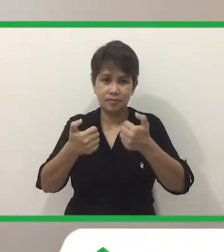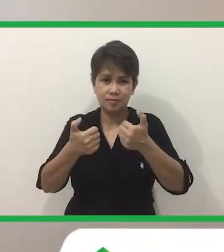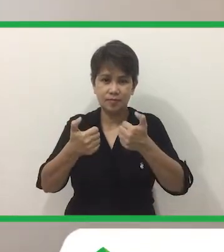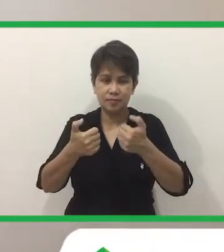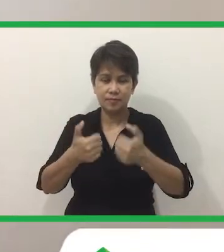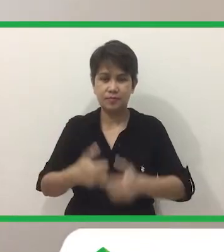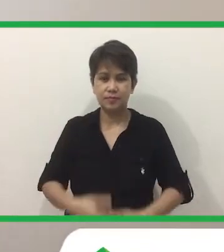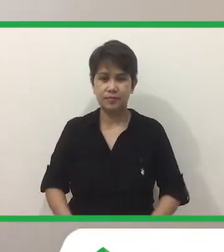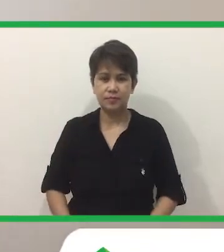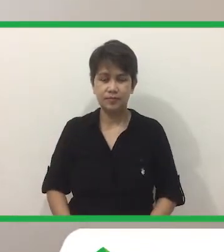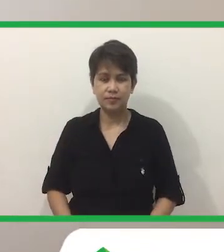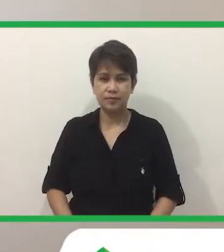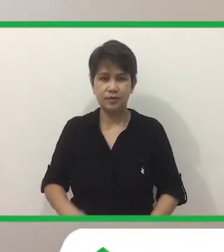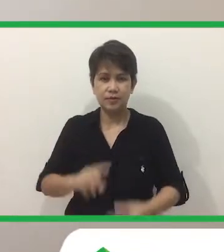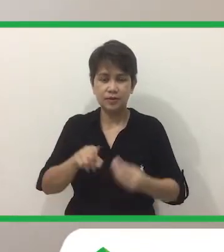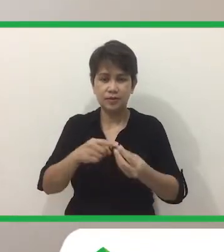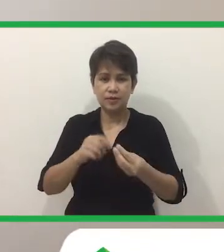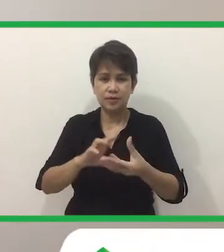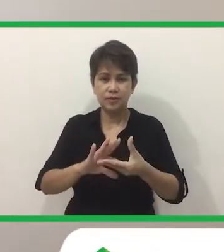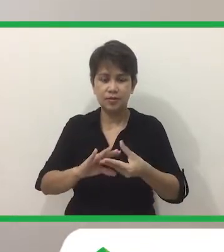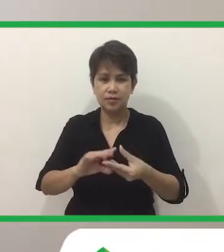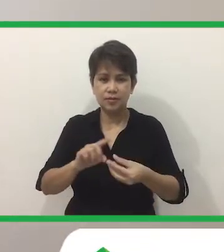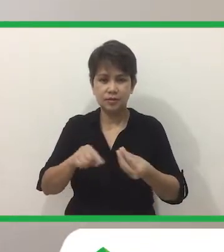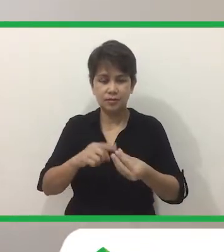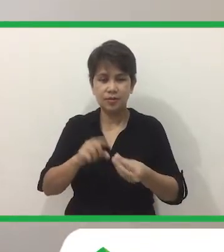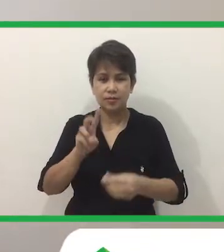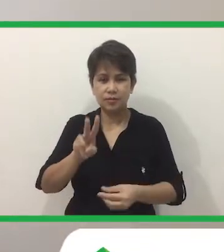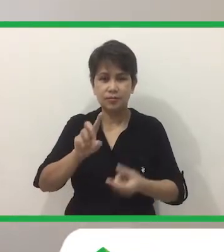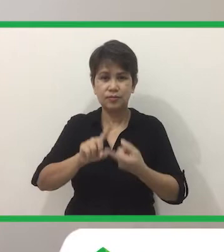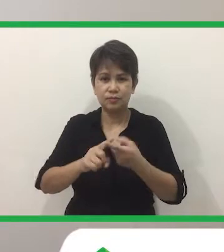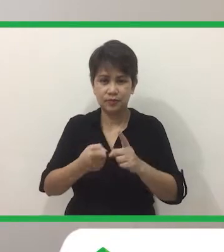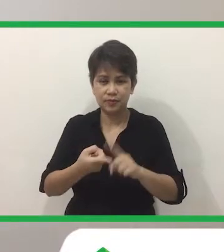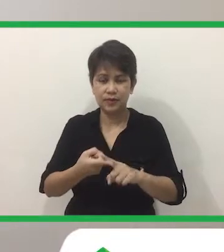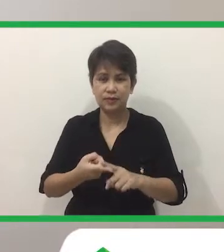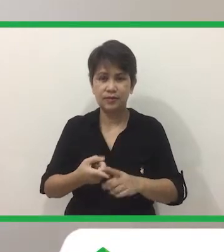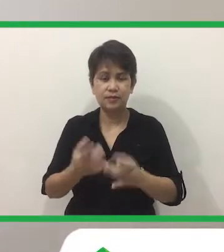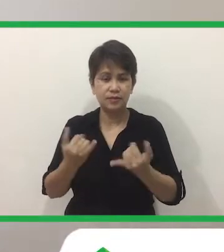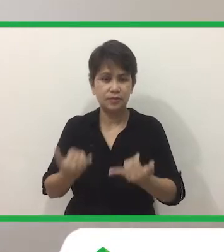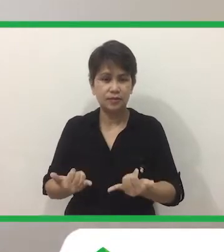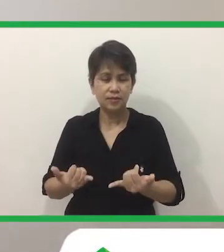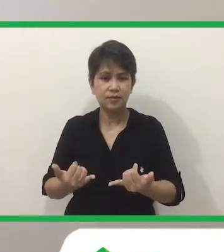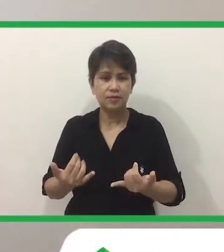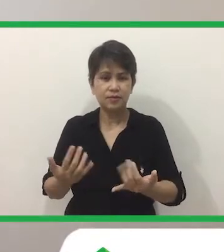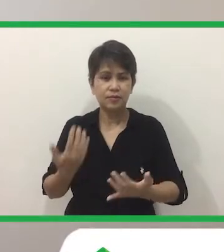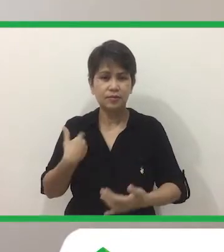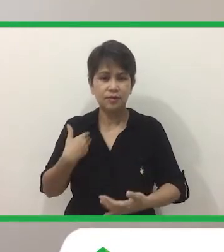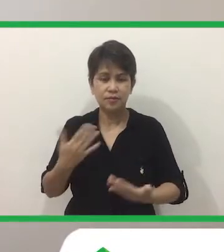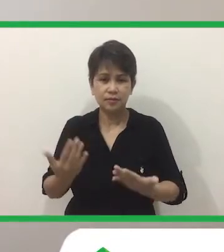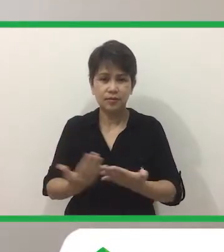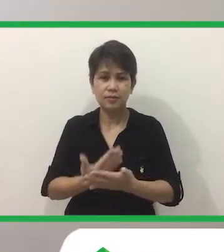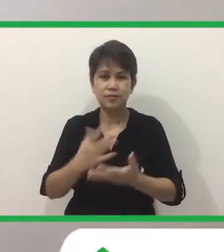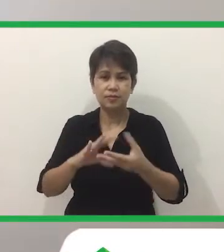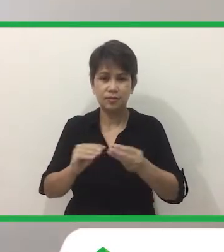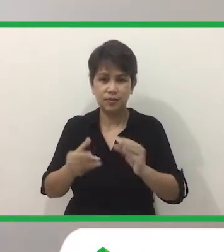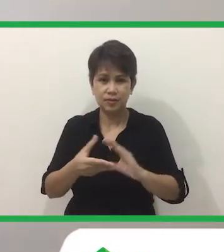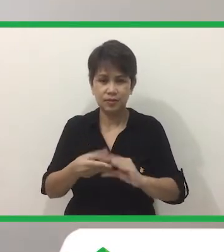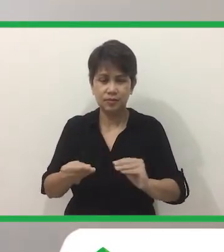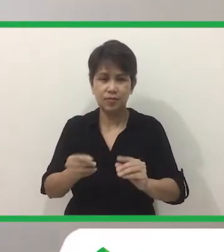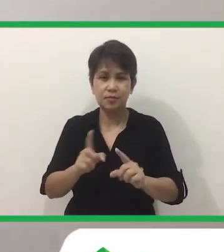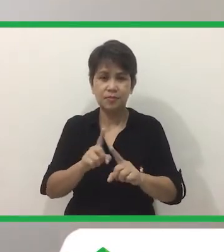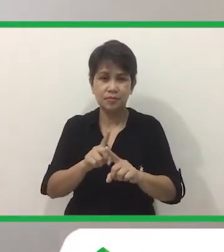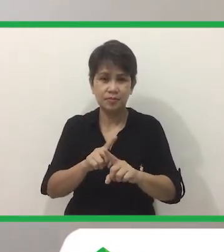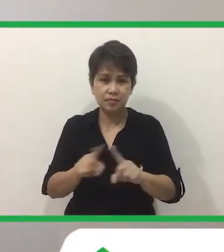Ayan, so, ngayon meron tayo ulit panibagong kwento. Meron akong dalawang kwento sa inyo. Pero bago tayo magsimula ng ating